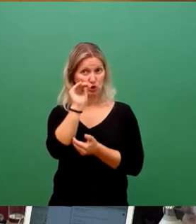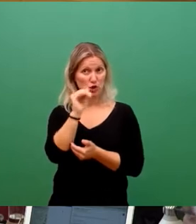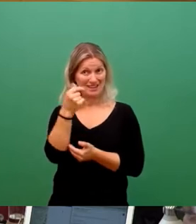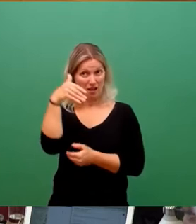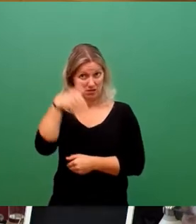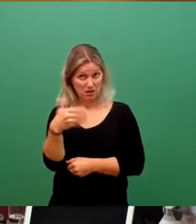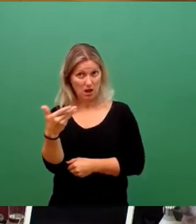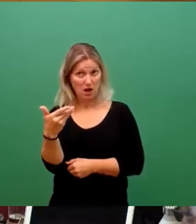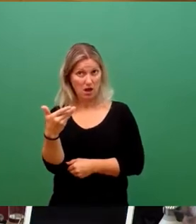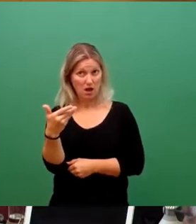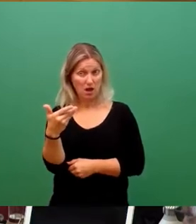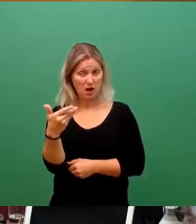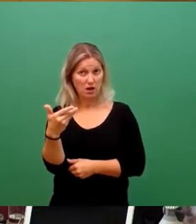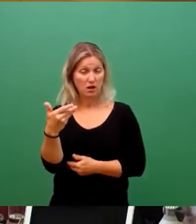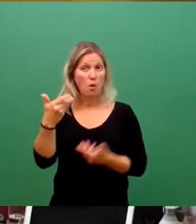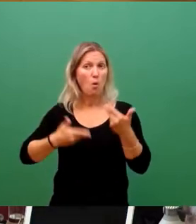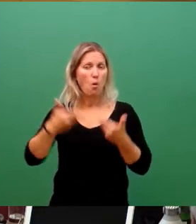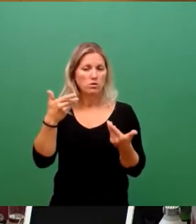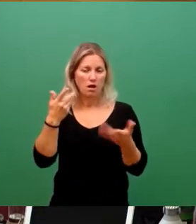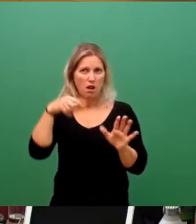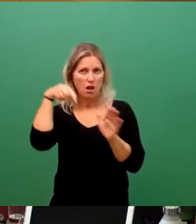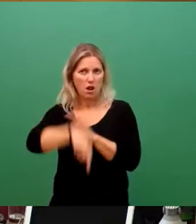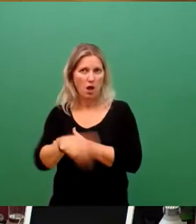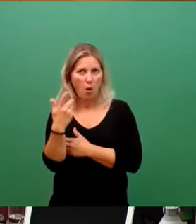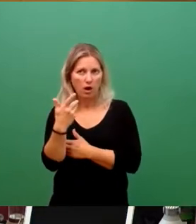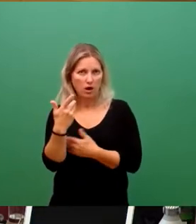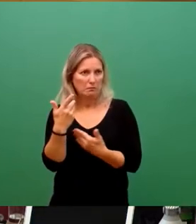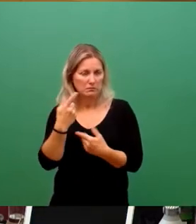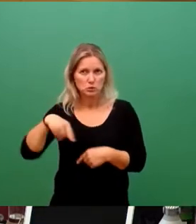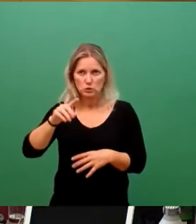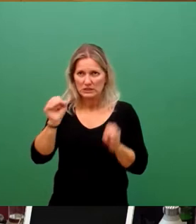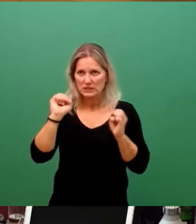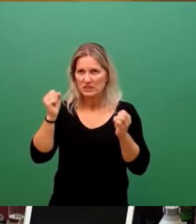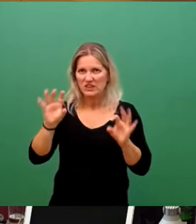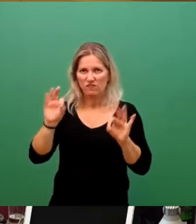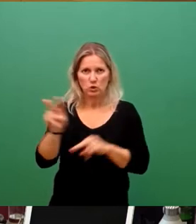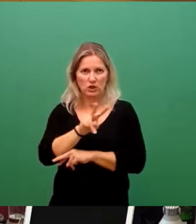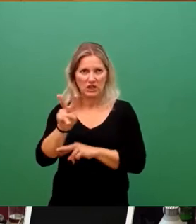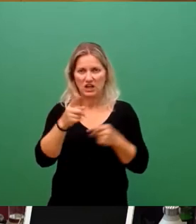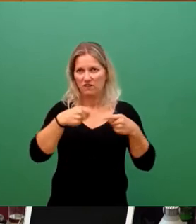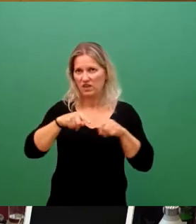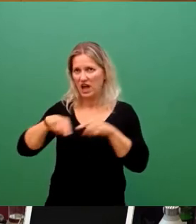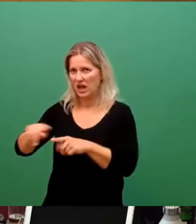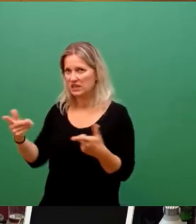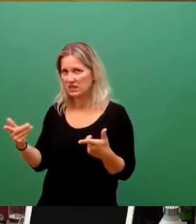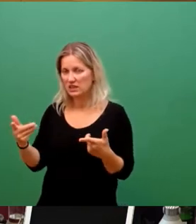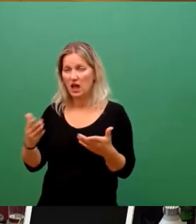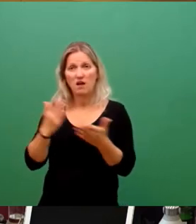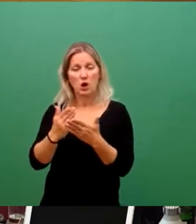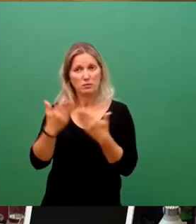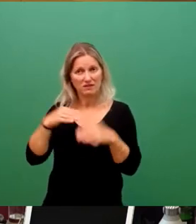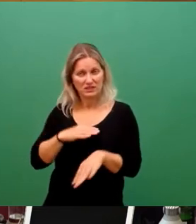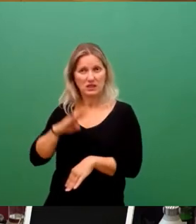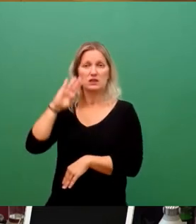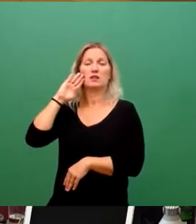Verfügung oder gibt es da Lücken? Müssen wir da auch aktiv werden? Und uns ist zu Ohren gekommen, dass es durchaus